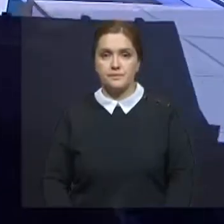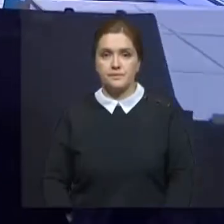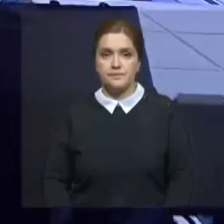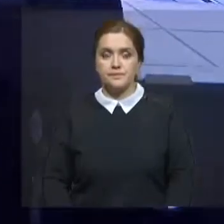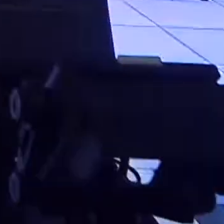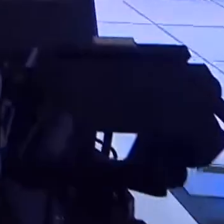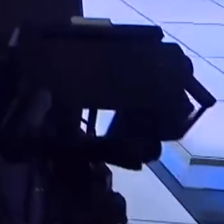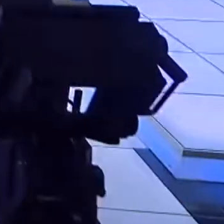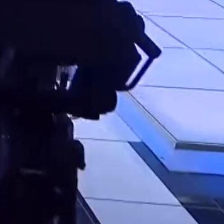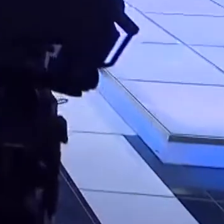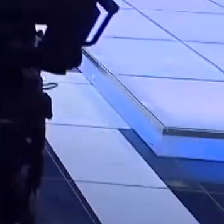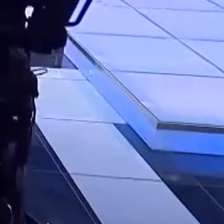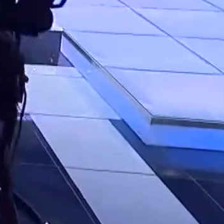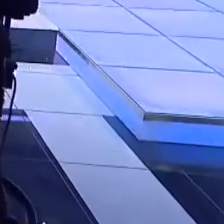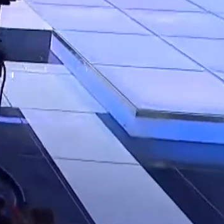свидания.